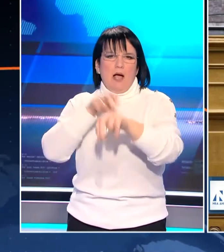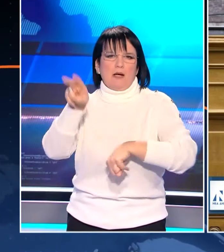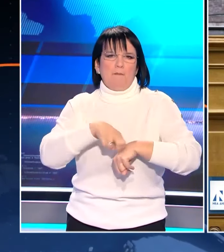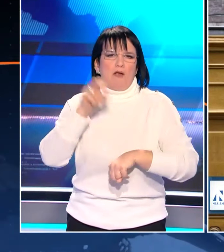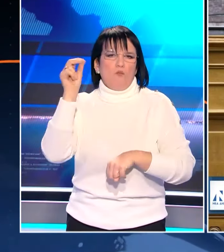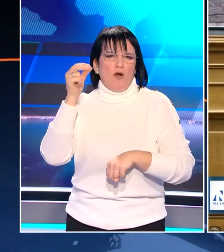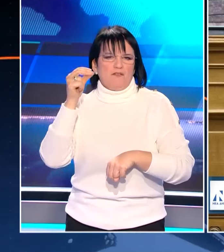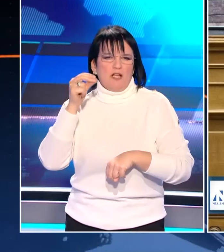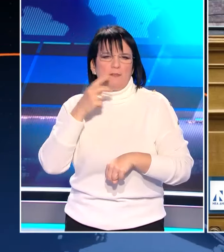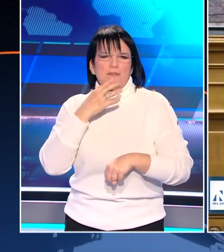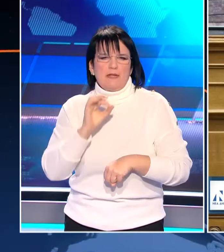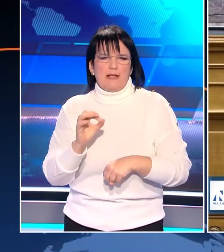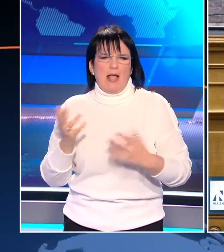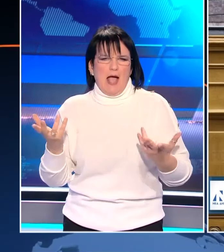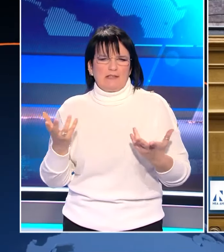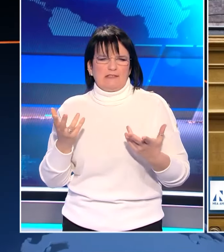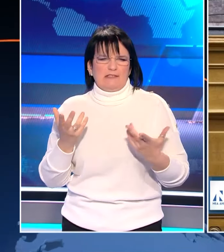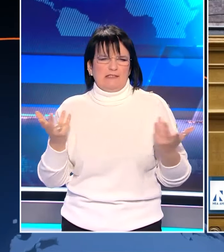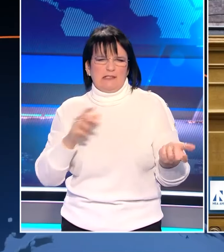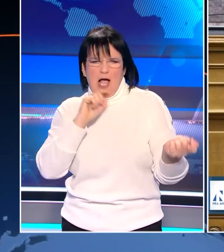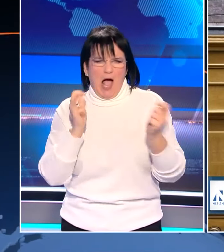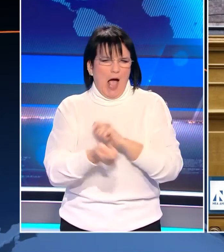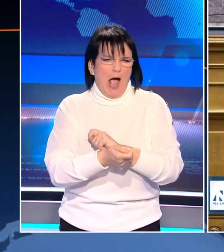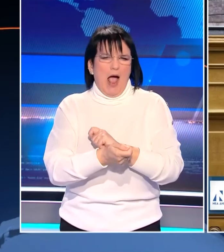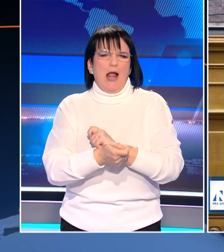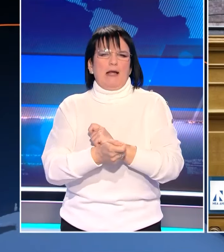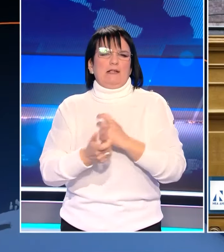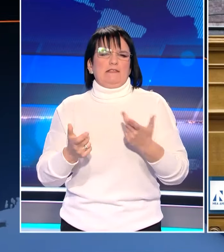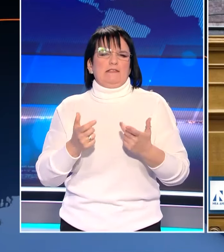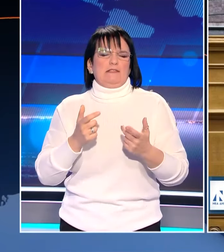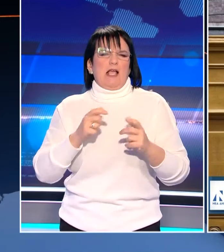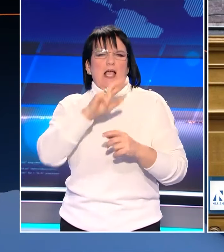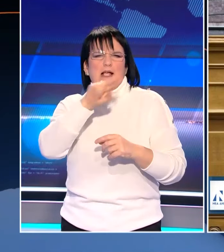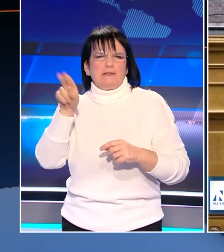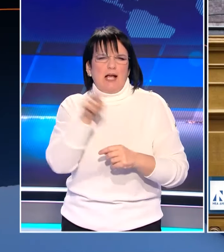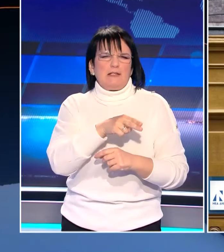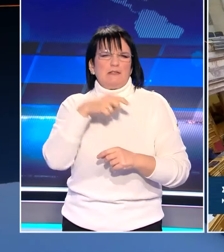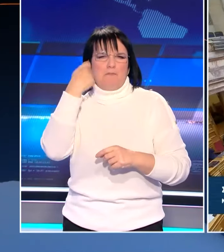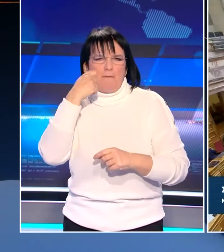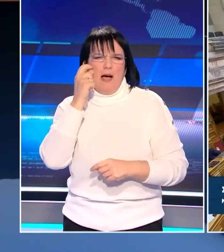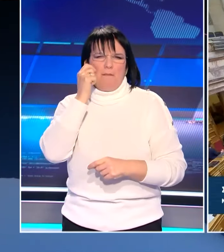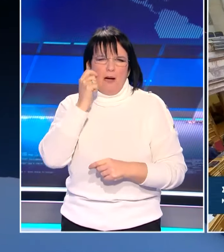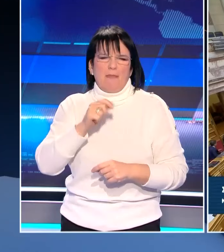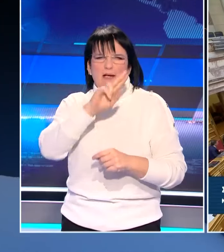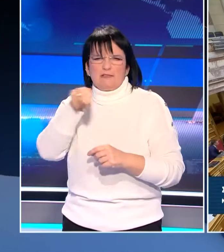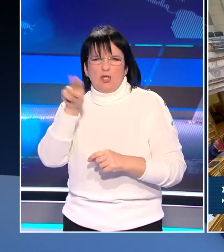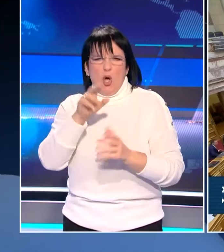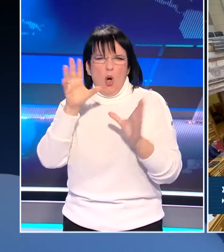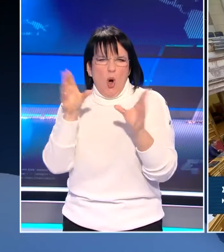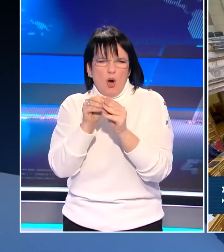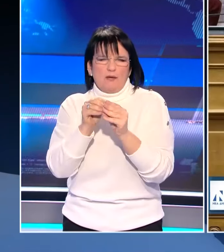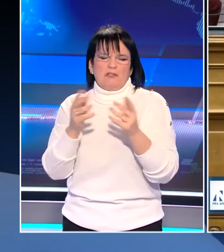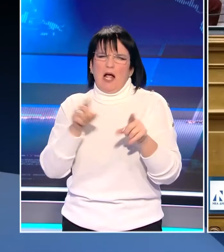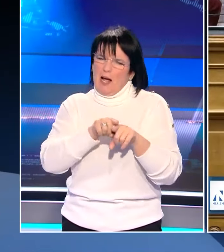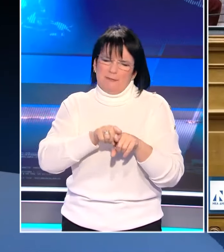Δεν είναι κέντρο η ανατροπή της οικογένειας. Δεν είναι κέντρο η κατάργηση της μάνας και του πατέρα. Αυτά όλα δεν έχουν